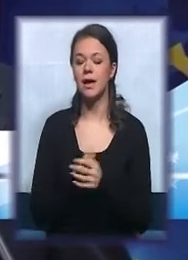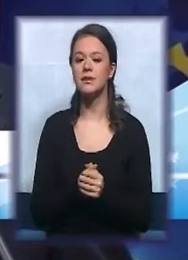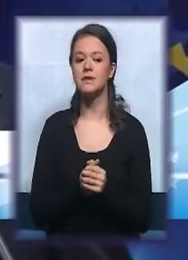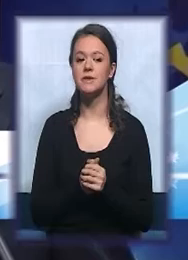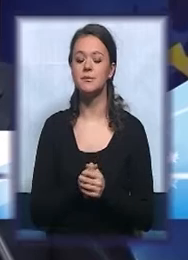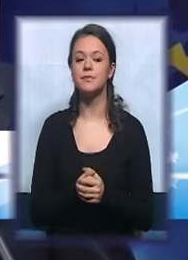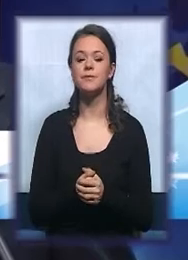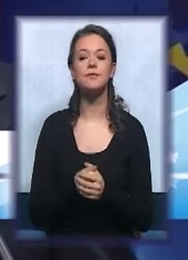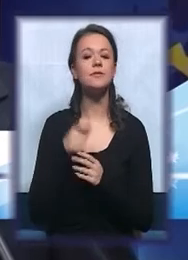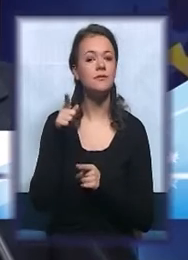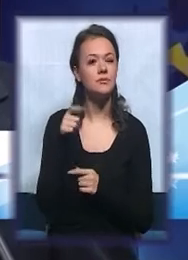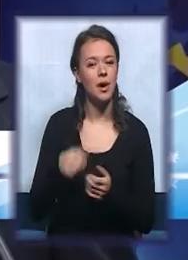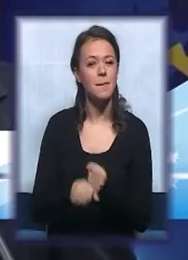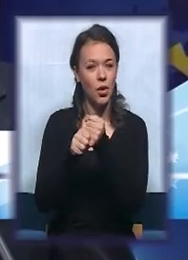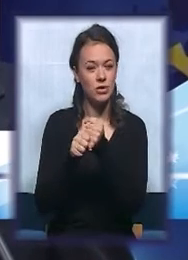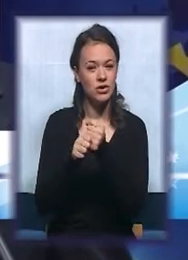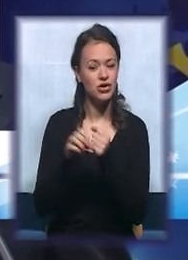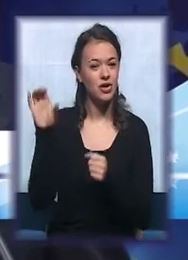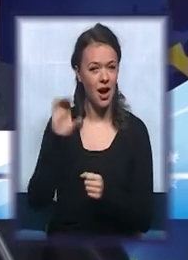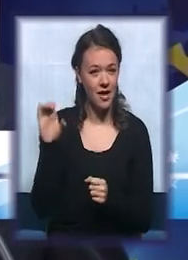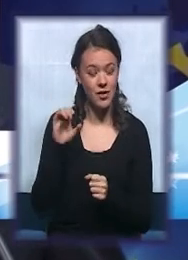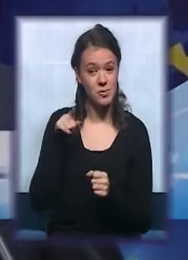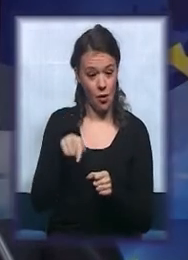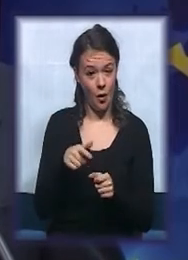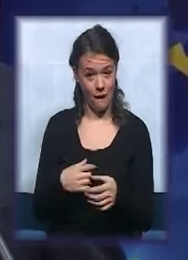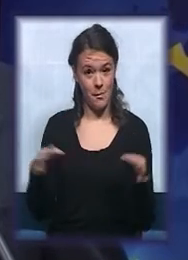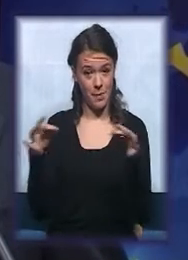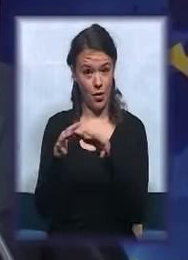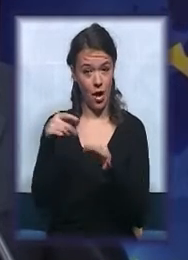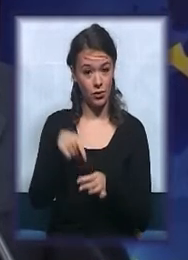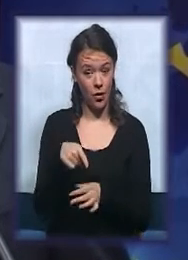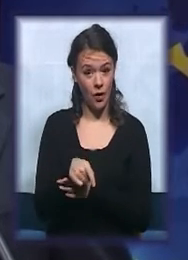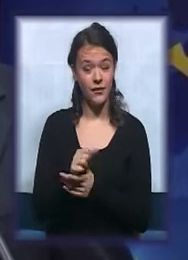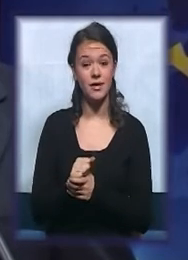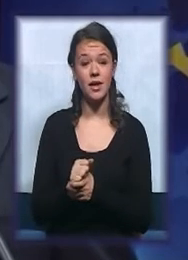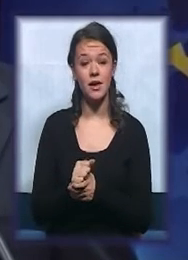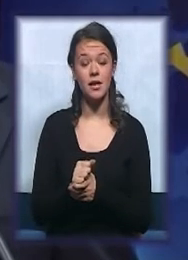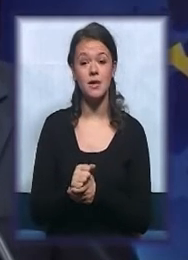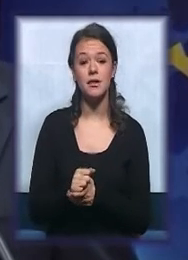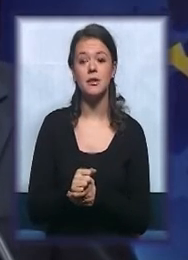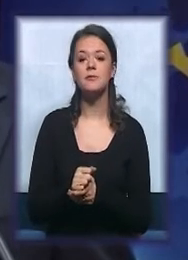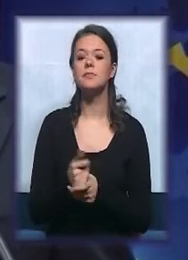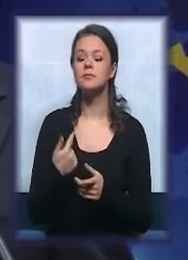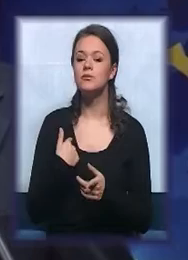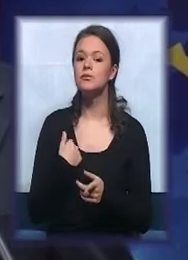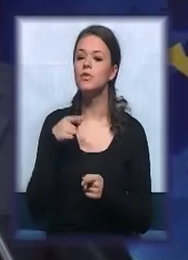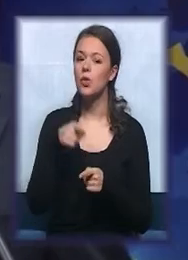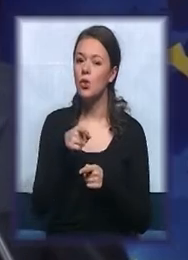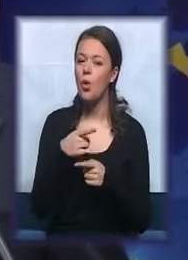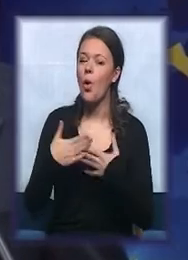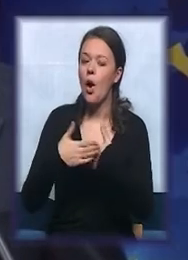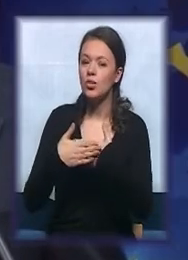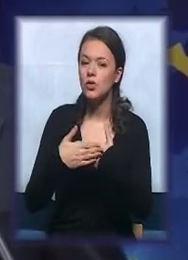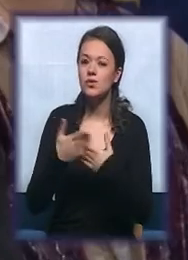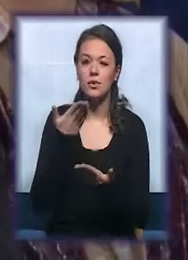Podrška Evropske unije u konkretnom projektu ovde se reflektuje i u odnosu na